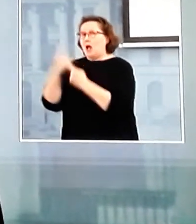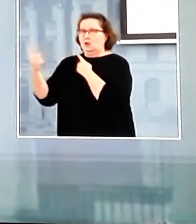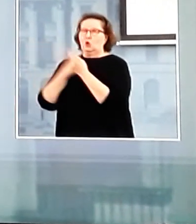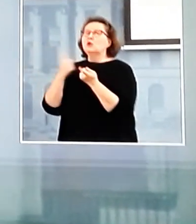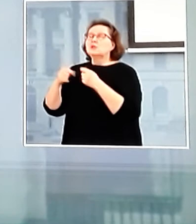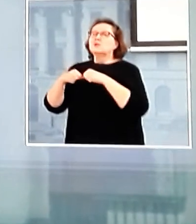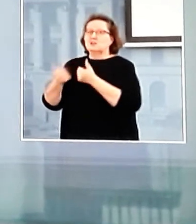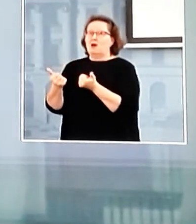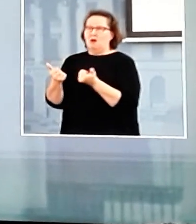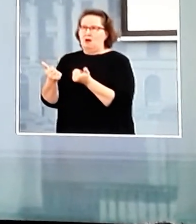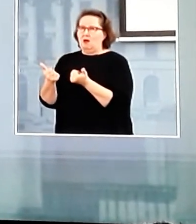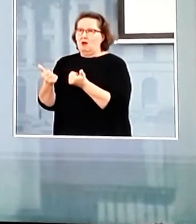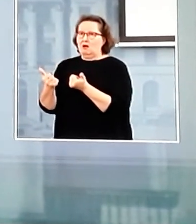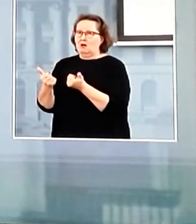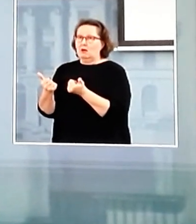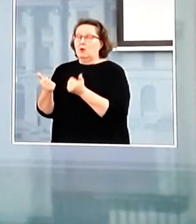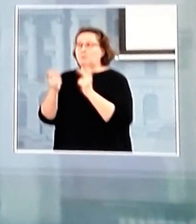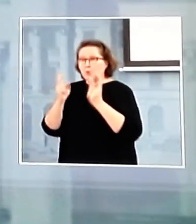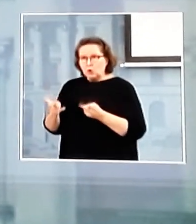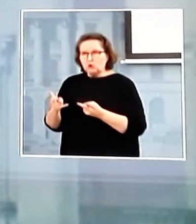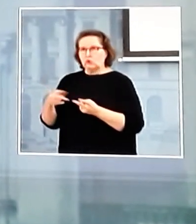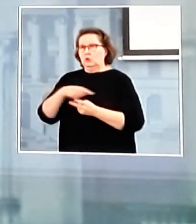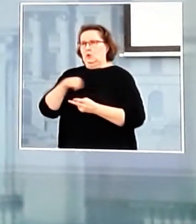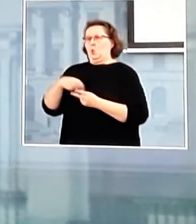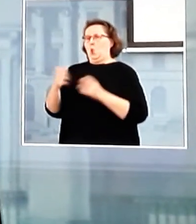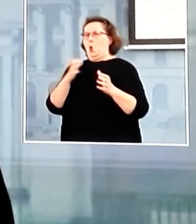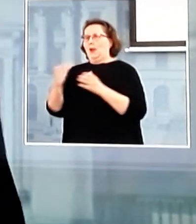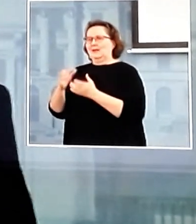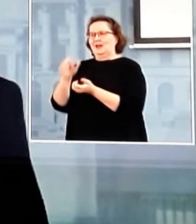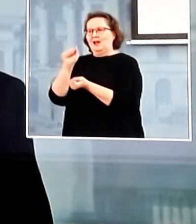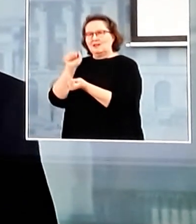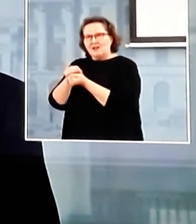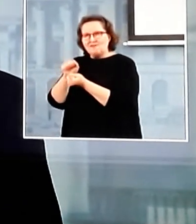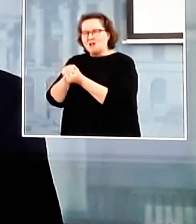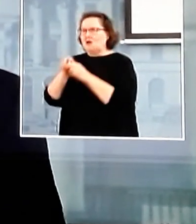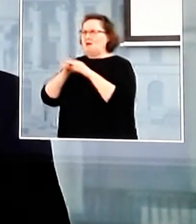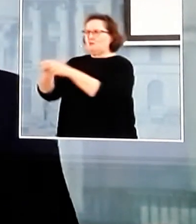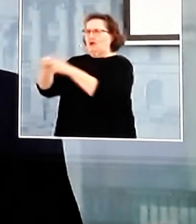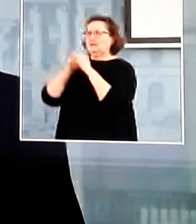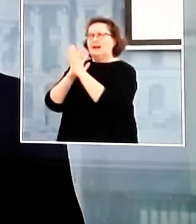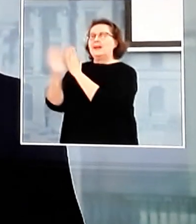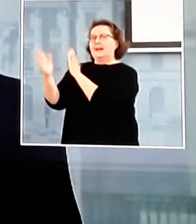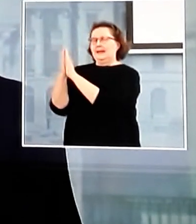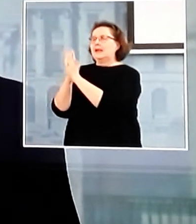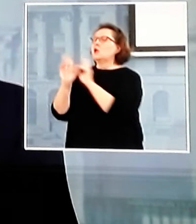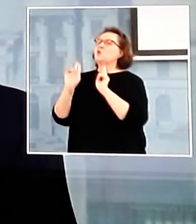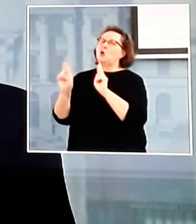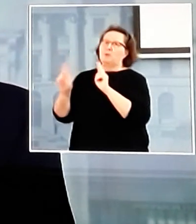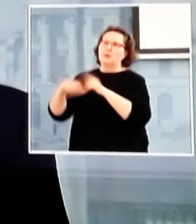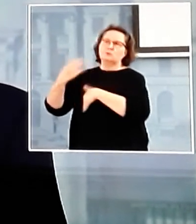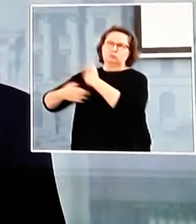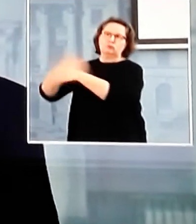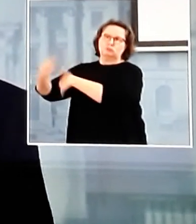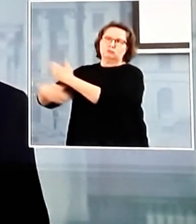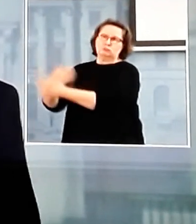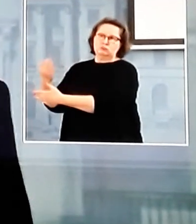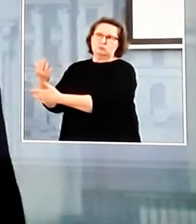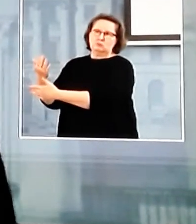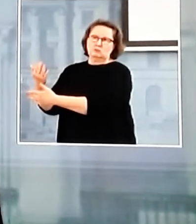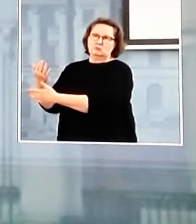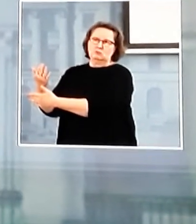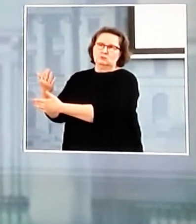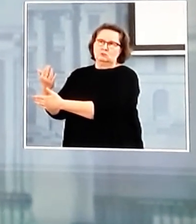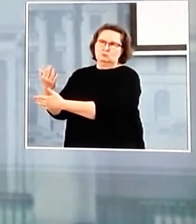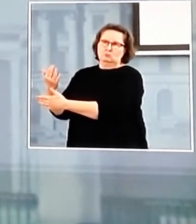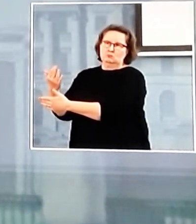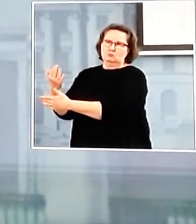luonnollisesti halutaan huolehtia siitä, että tavara- ja rahviliikenne pidetään mahdollisimman normaalina, jotta